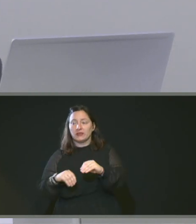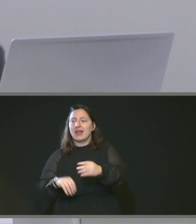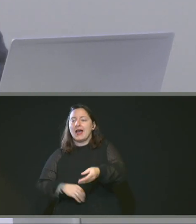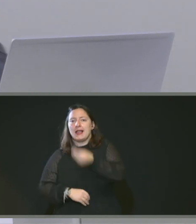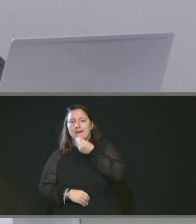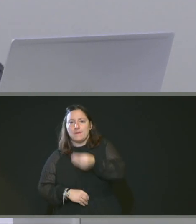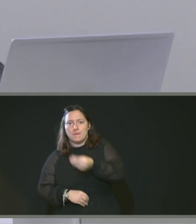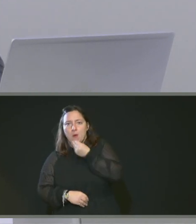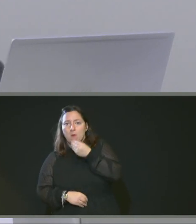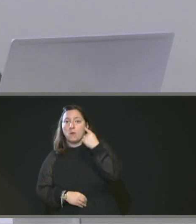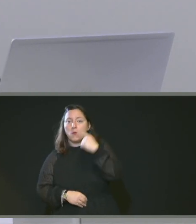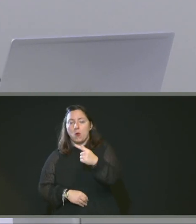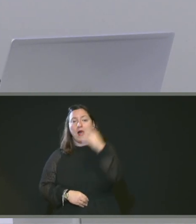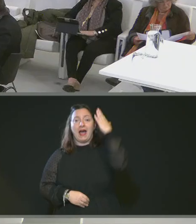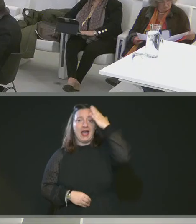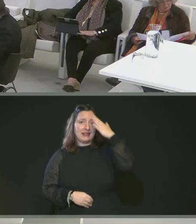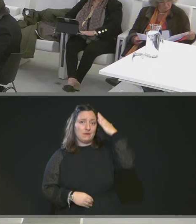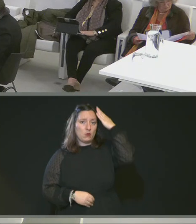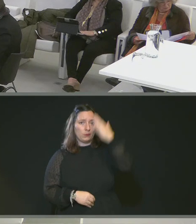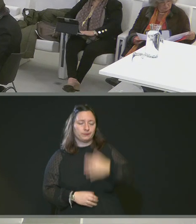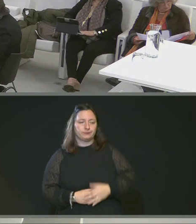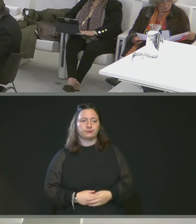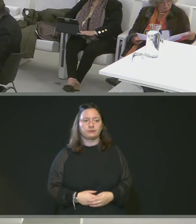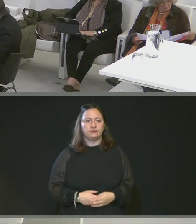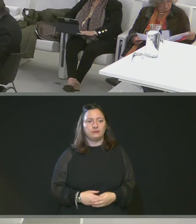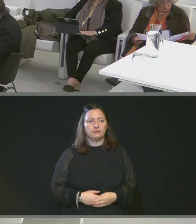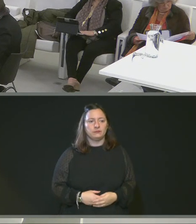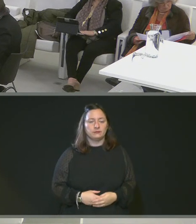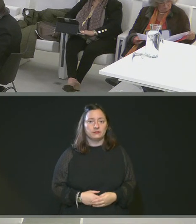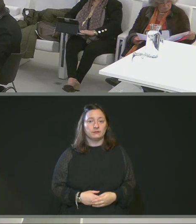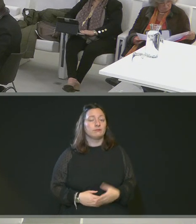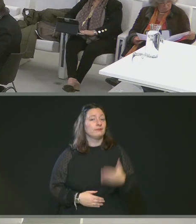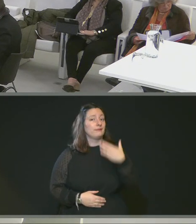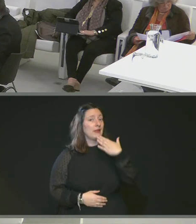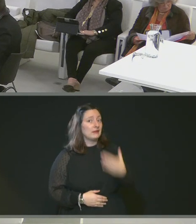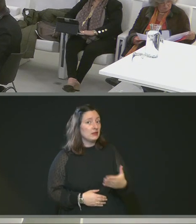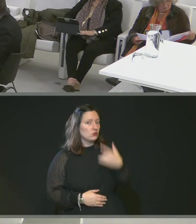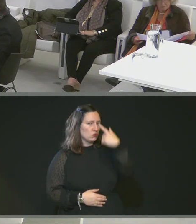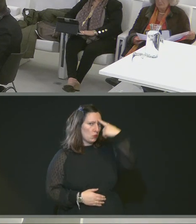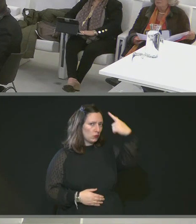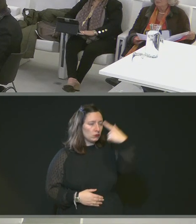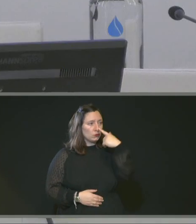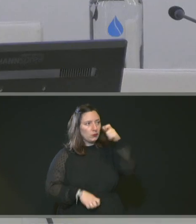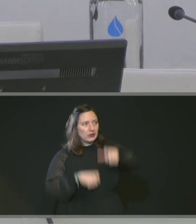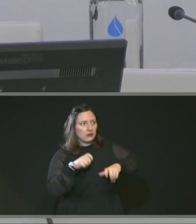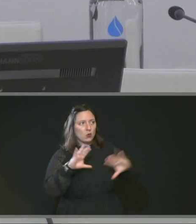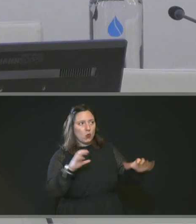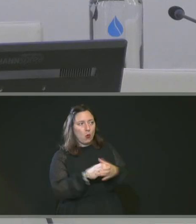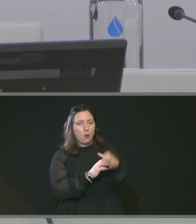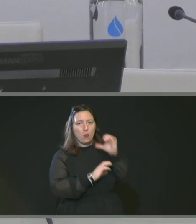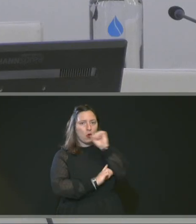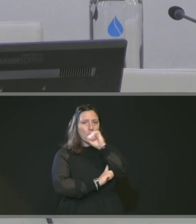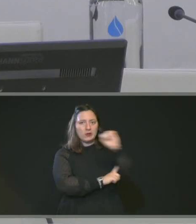pour animaux de compagnie. Merci. Alors j'imagine qu'il y une position de principe du groupe communiste.